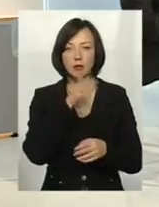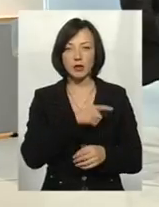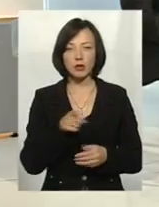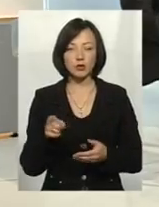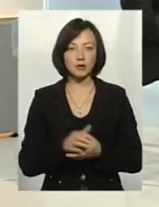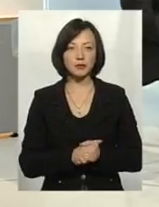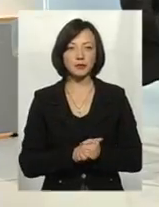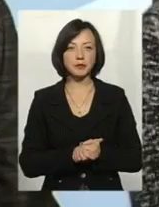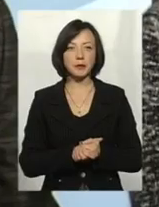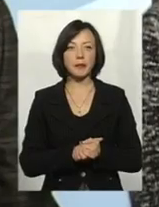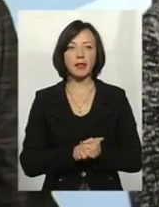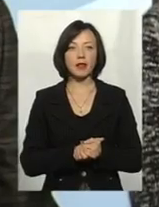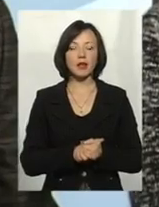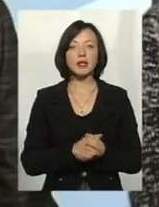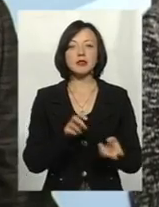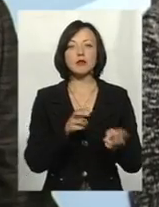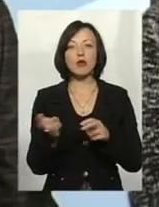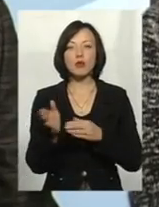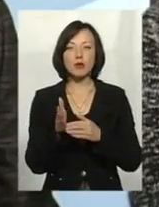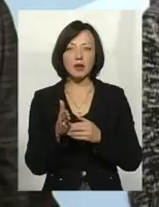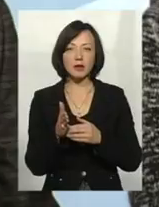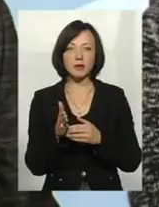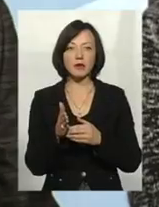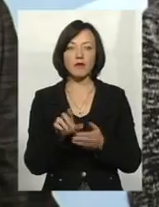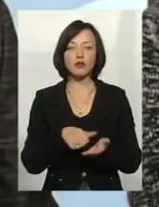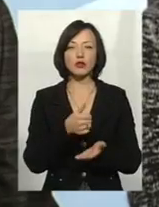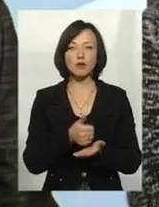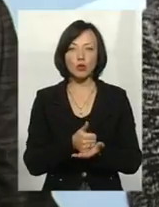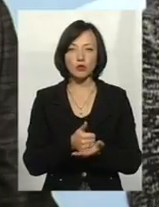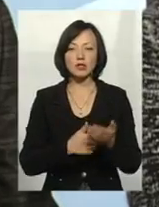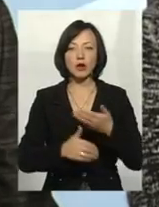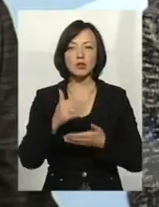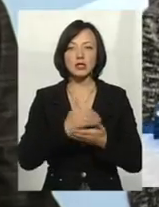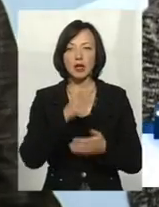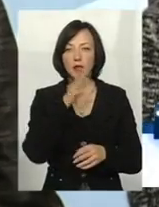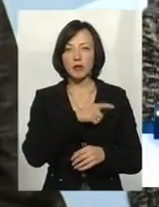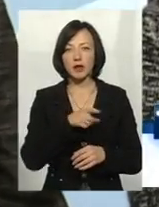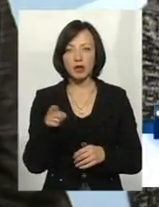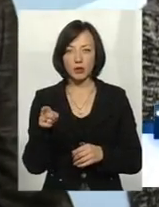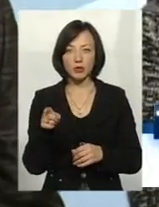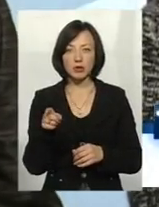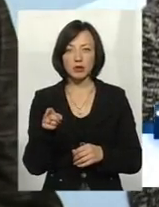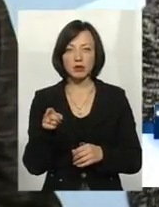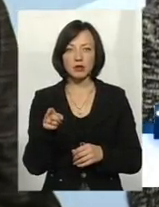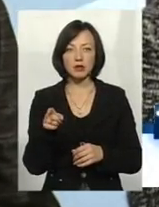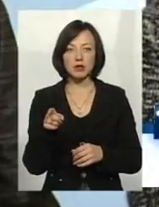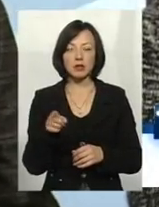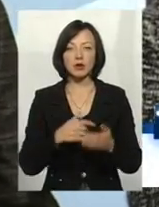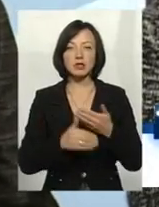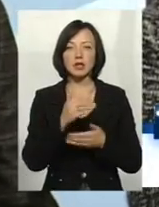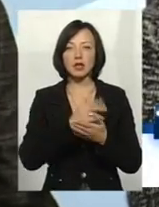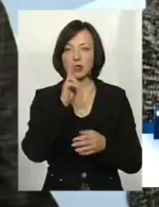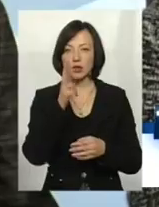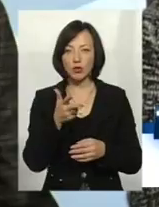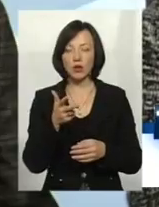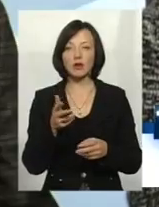Ну, з мором риби, ну, в основному за останній період, за останніх три роки ми